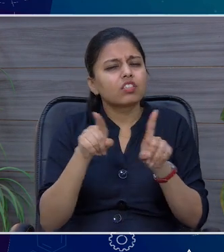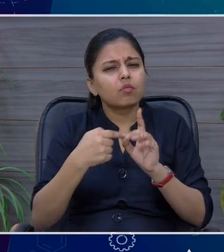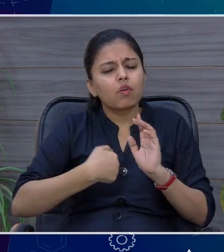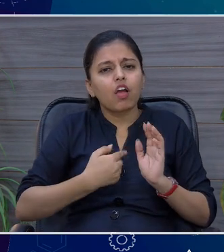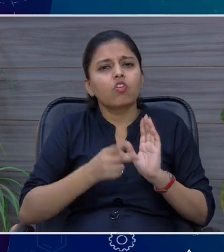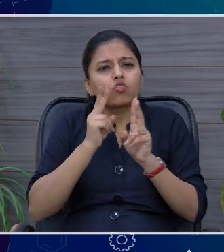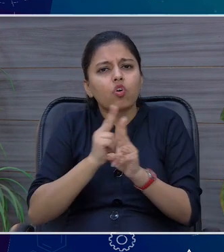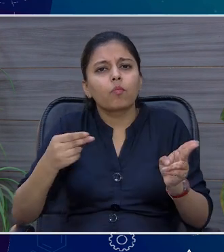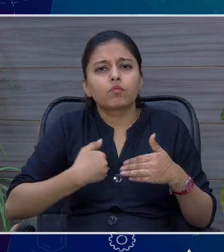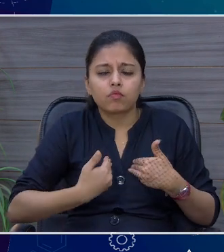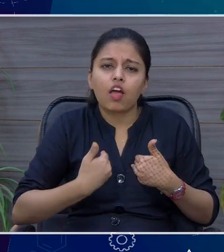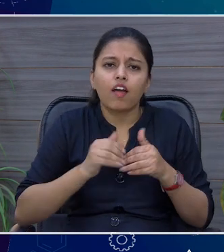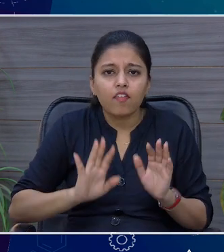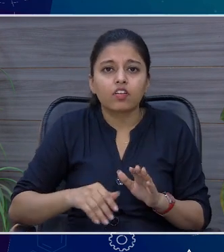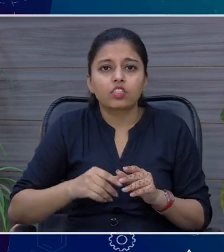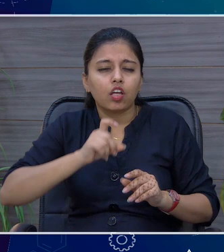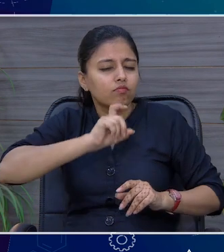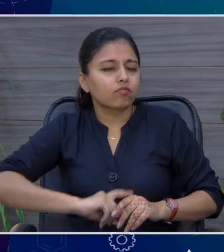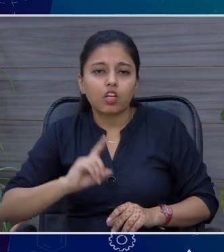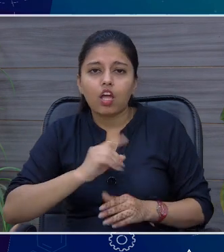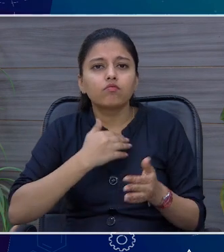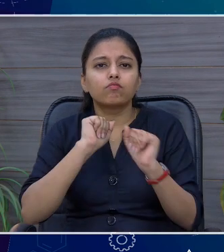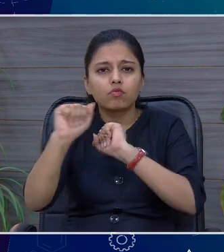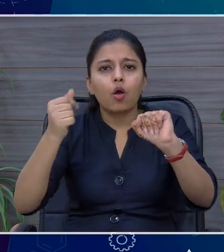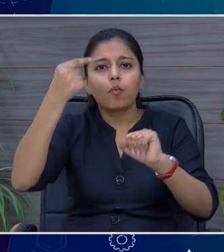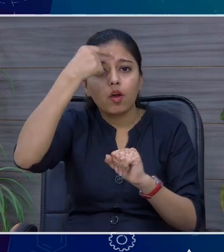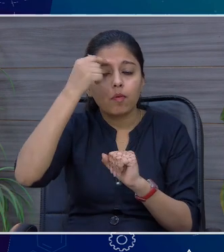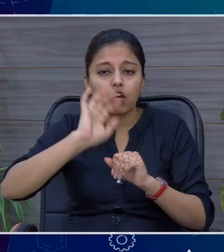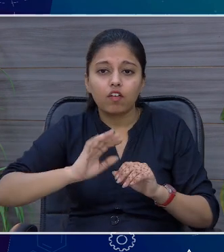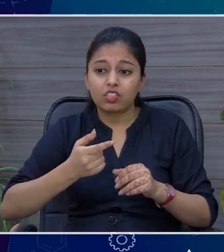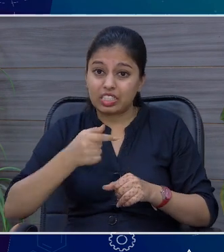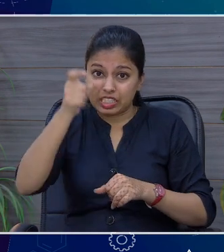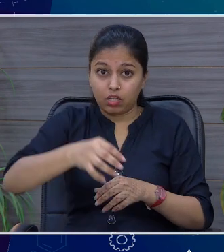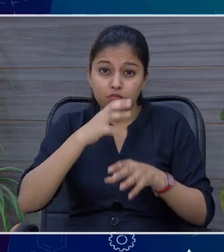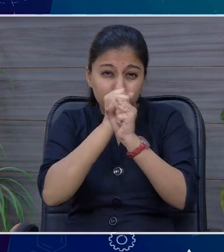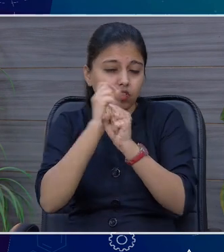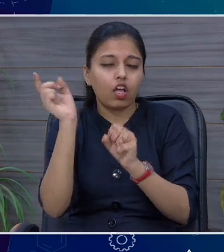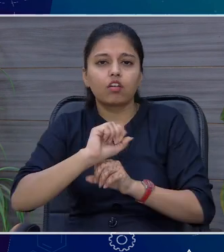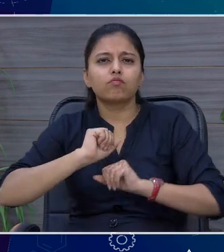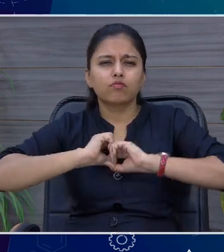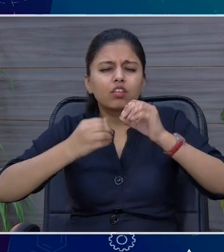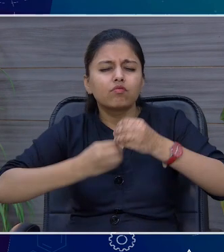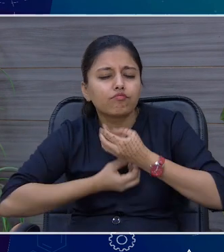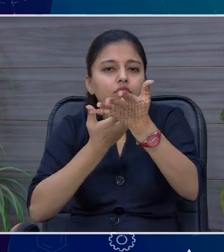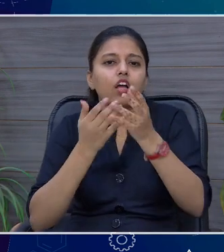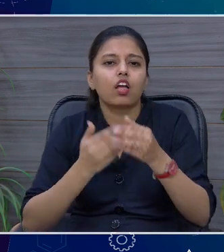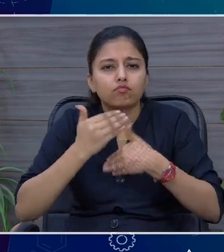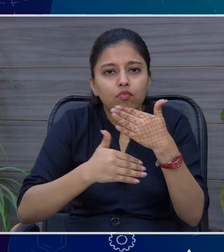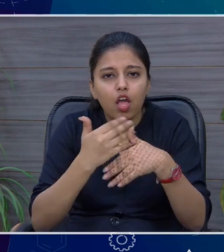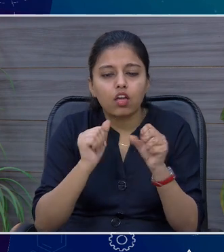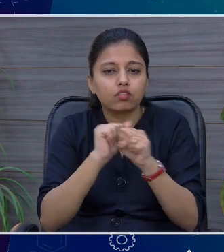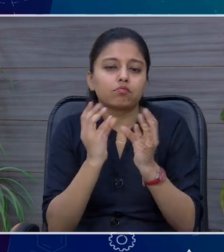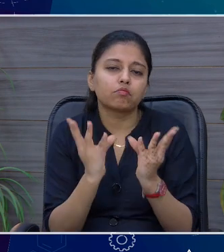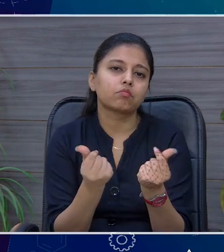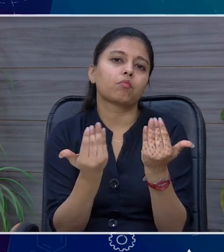से सा हुआ हुआ हुआ है अपने प्रॉब्लम को शेयर करें अपने तक मत रखिए और चीज़े आराम से धीरे-धीरे समूधली चलना काम करना